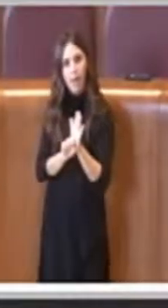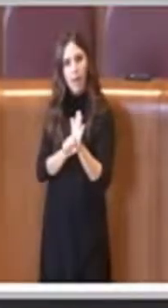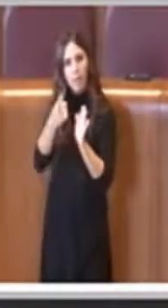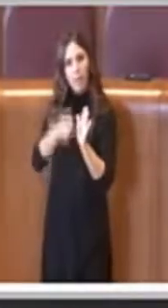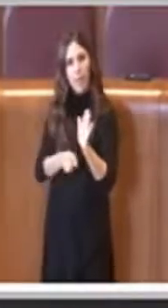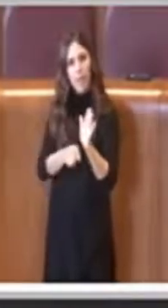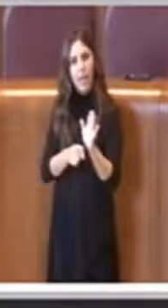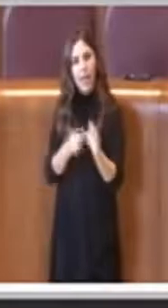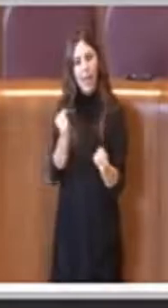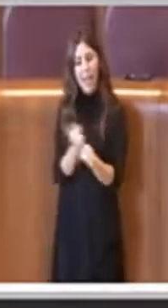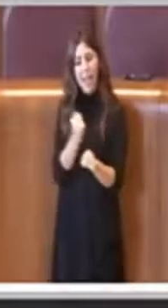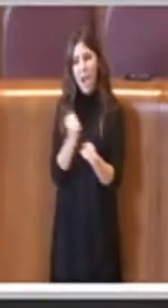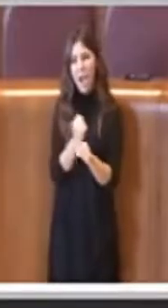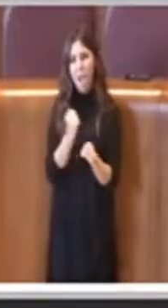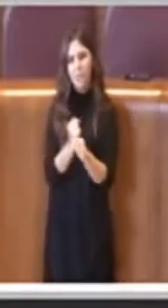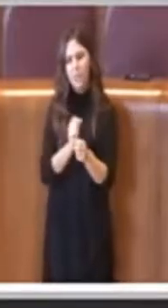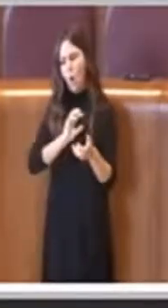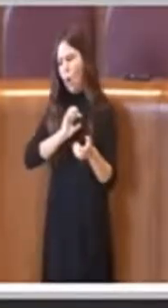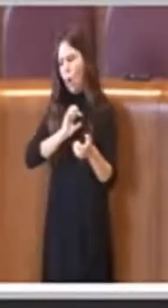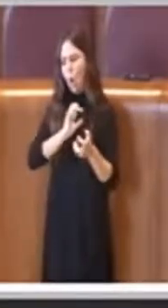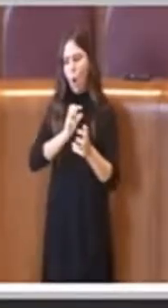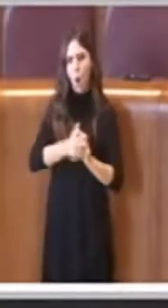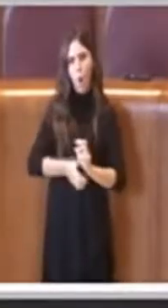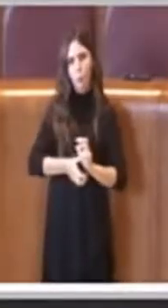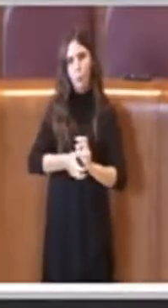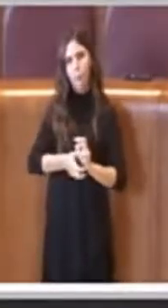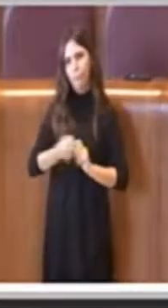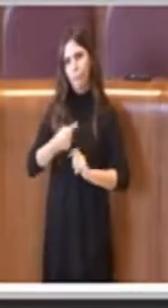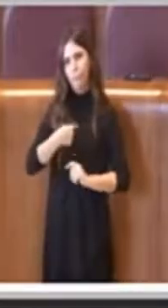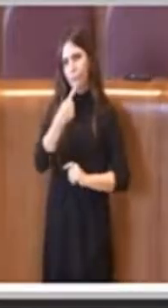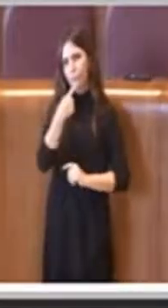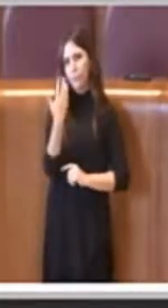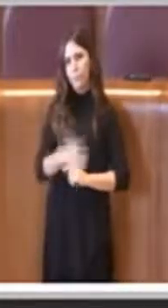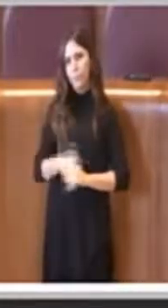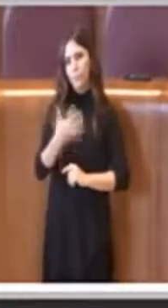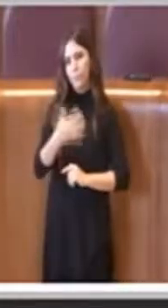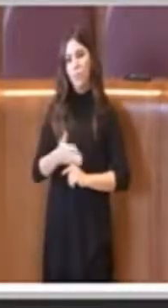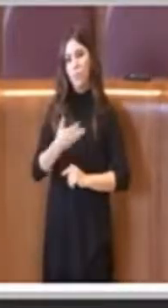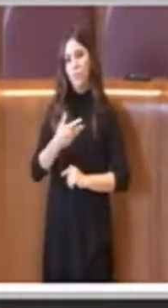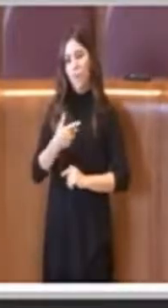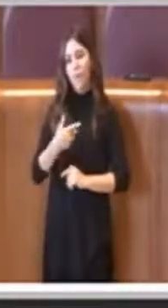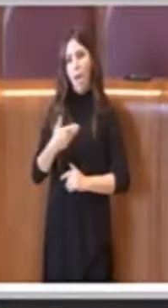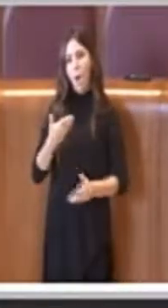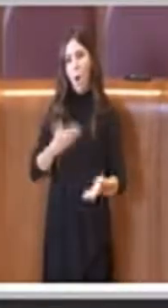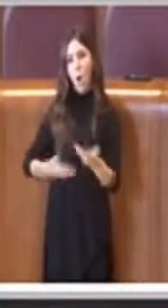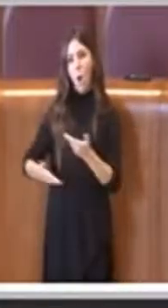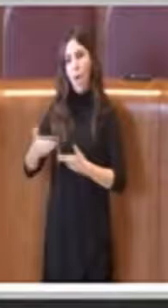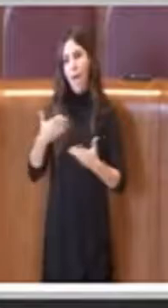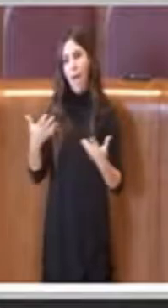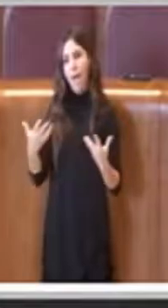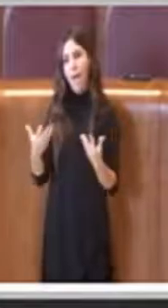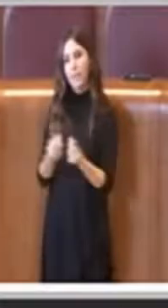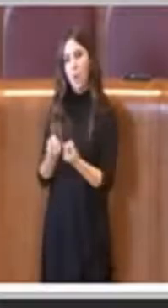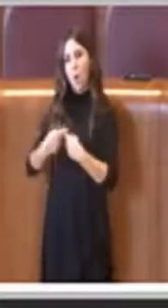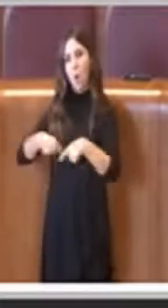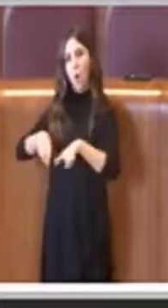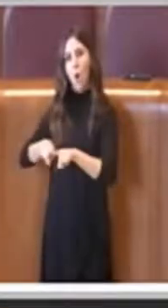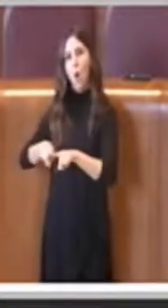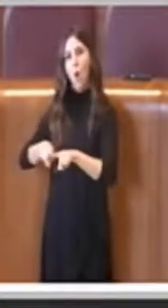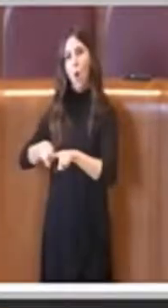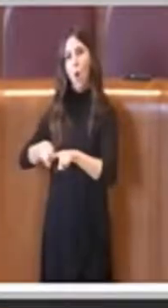molto complicato che come dicevo ha visto la collaborazione poi dell'intera Commissione Ambiente e anche della